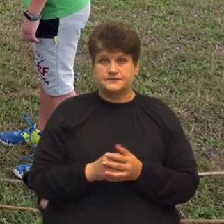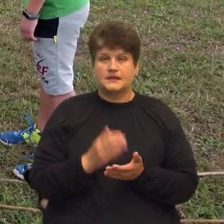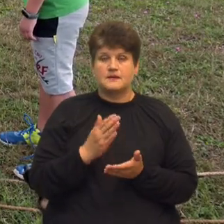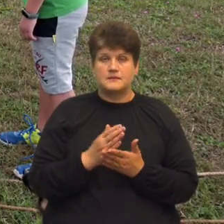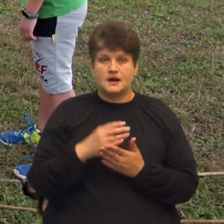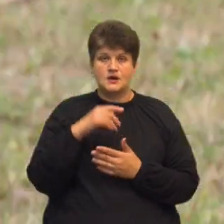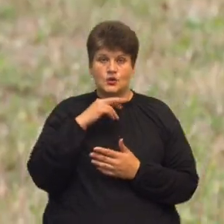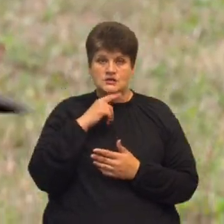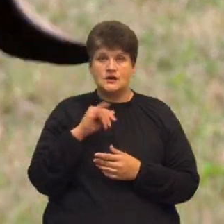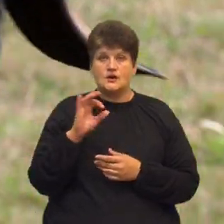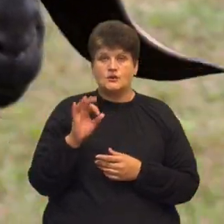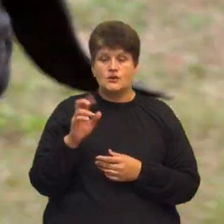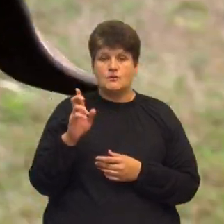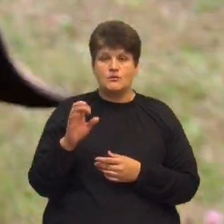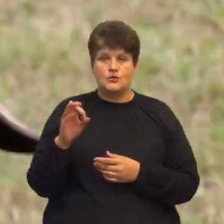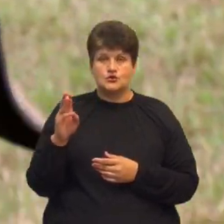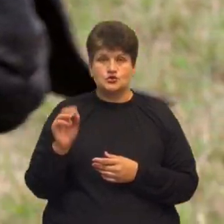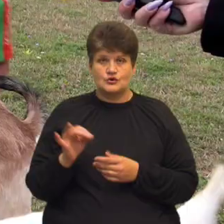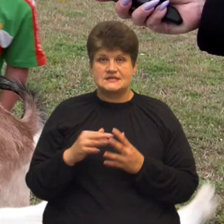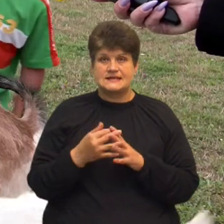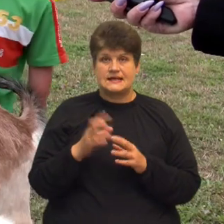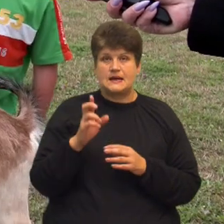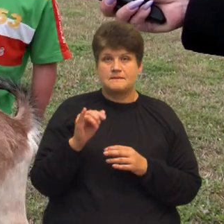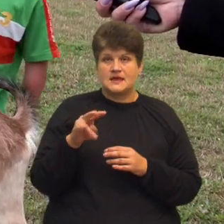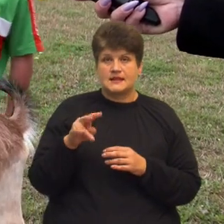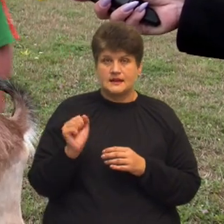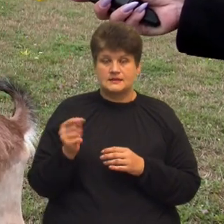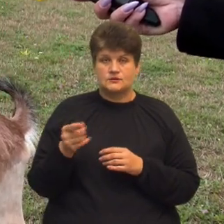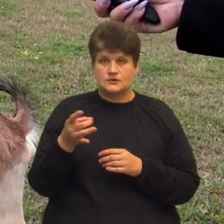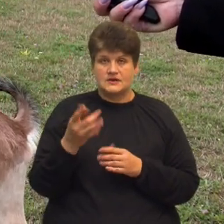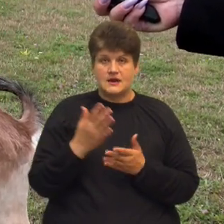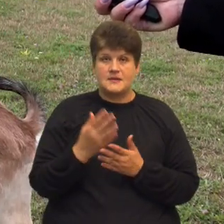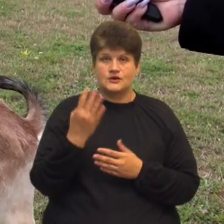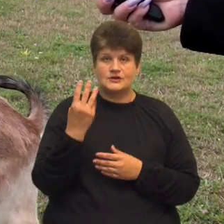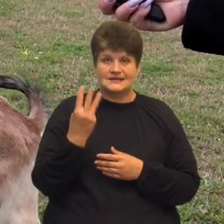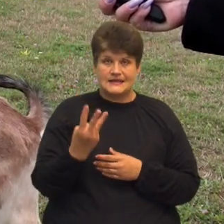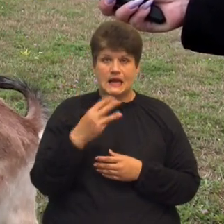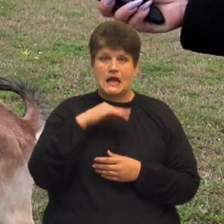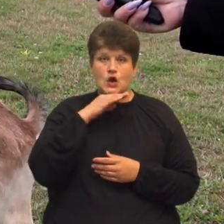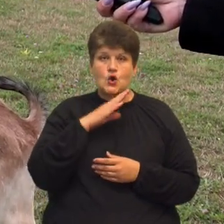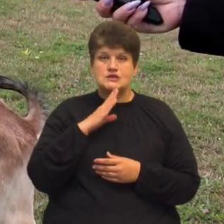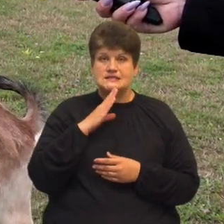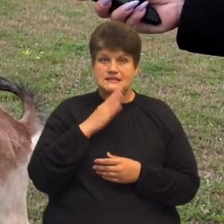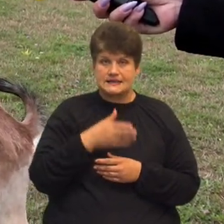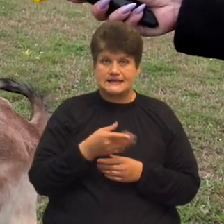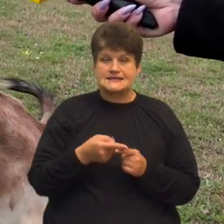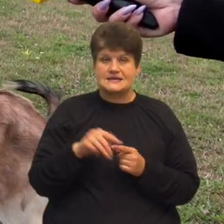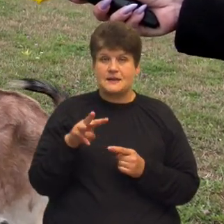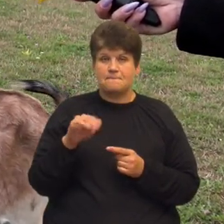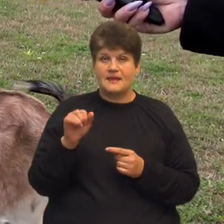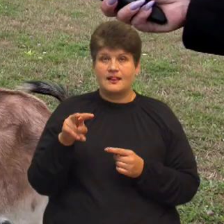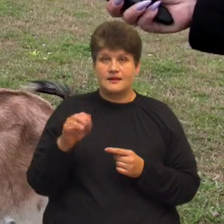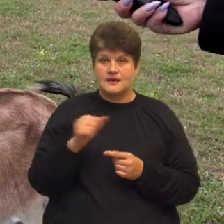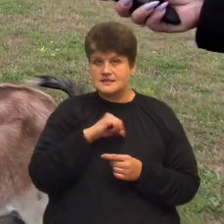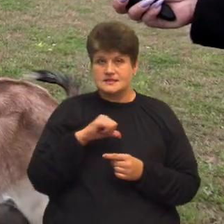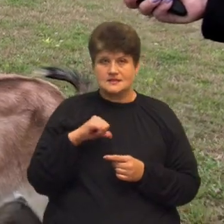і Ольга Бошко з села Біла Тернопільського району. Я маю три кози, оце в нас мілка, вона найстарша,